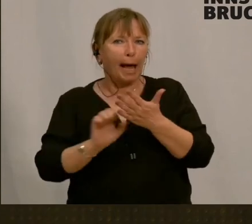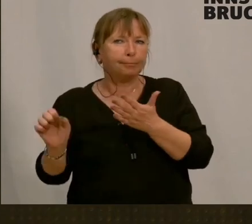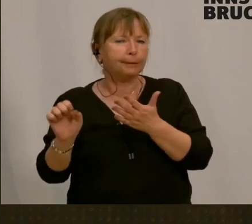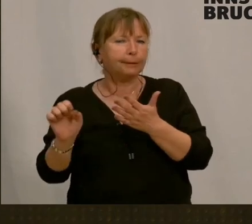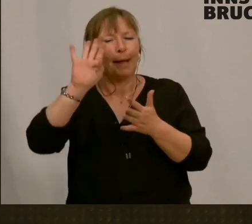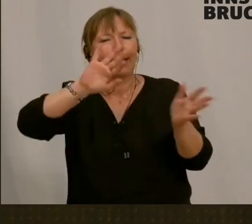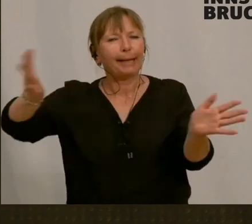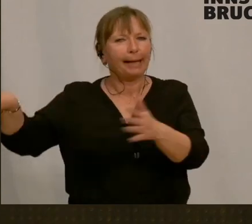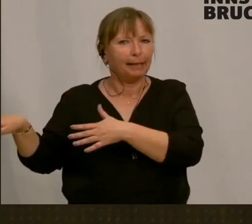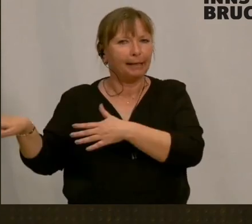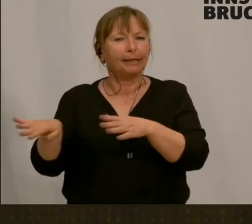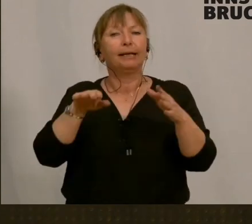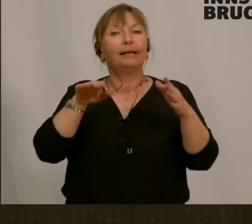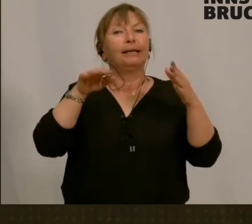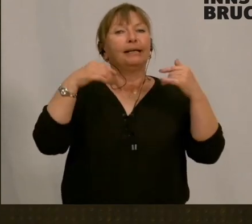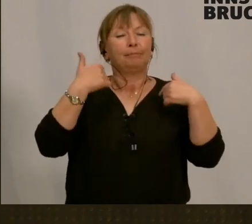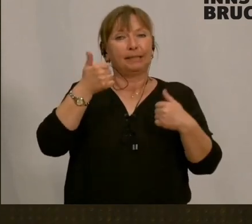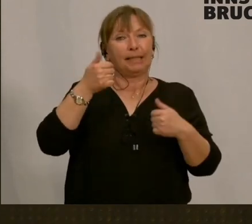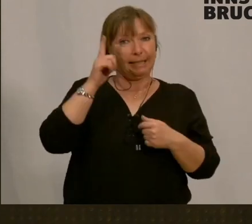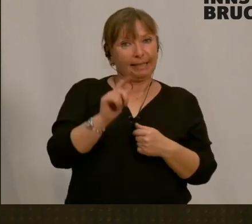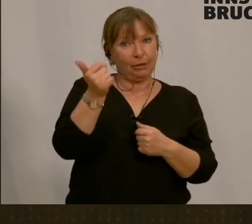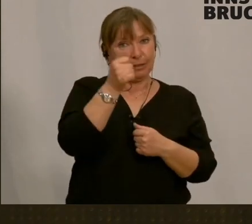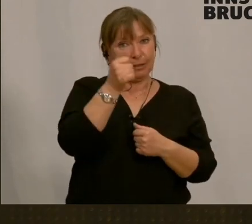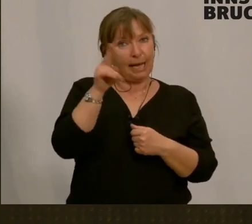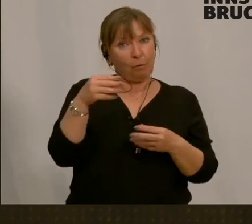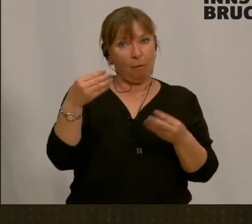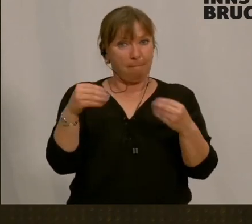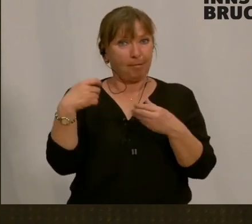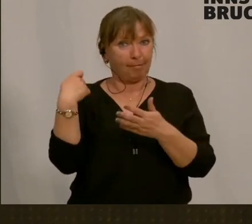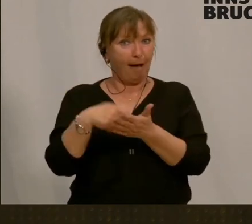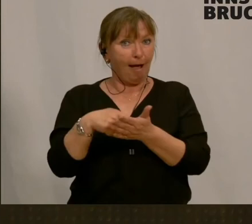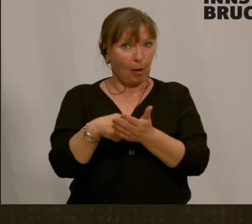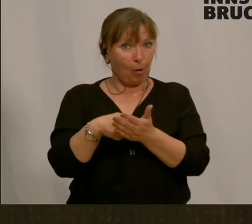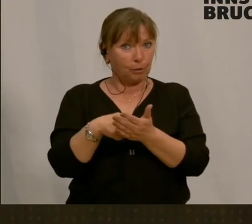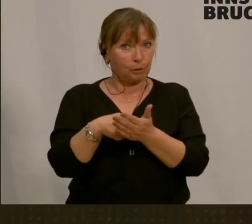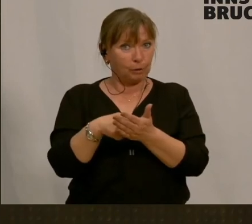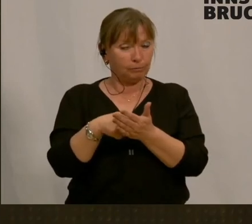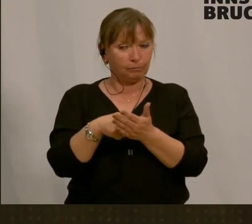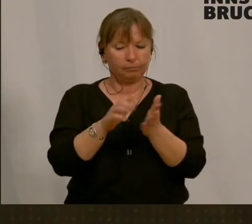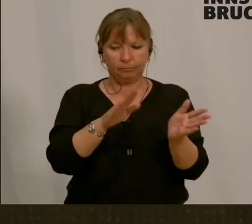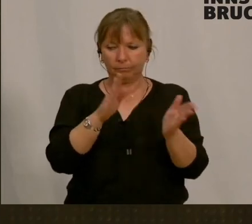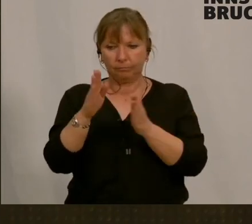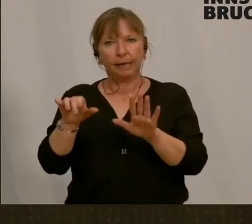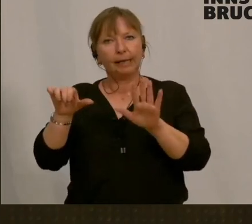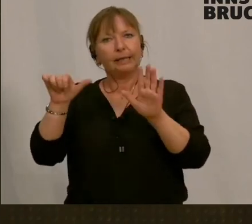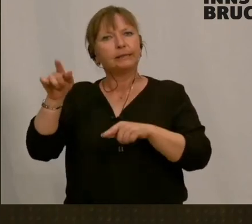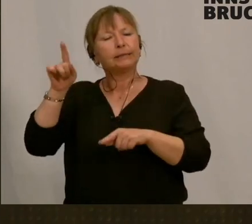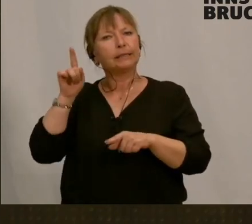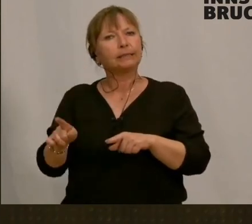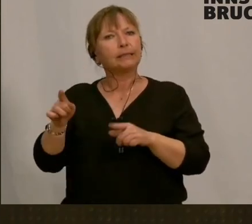Fall habe ich jetzt 1.100 Euro Materialkosten zu 6.000 Verfügungsmitteln.